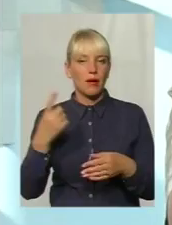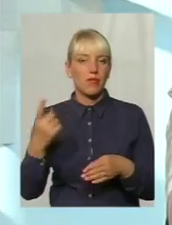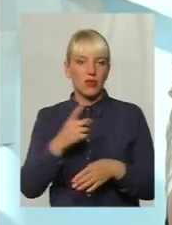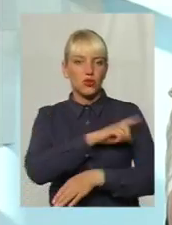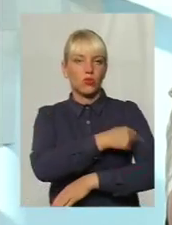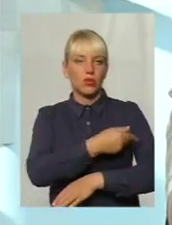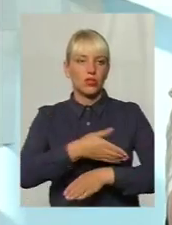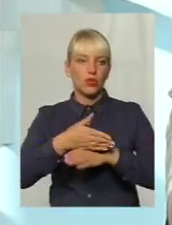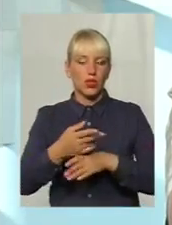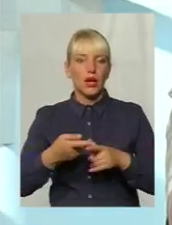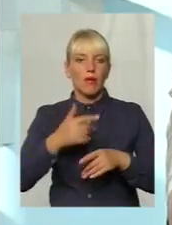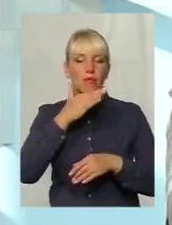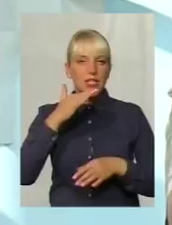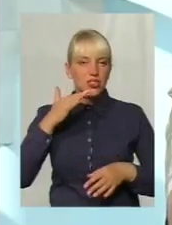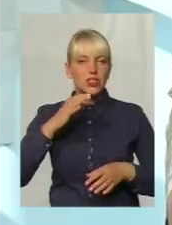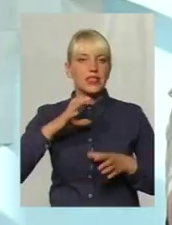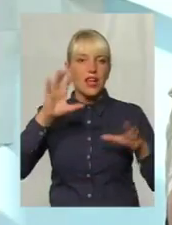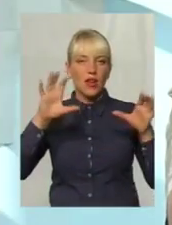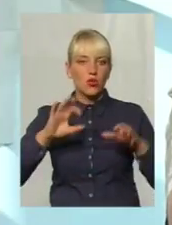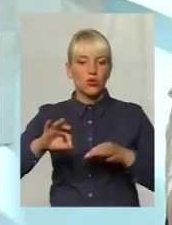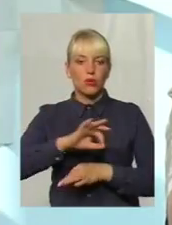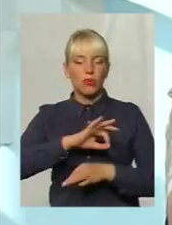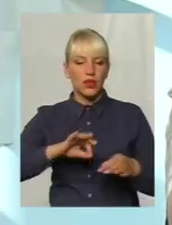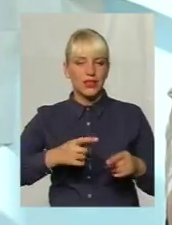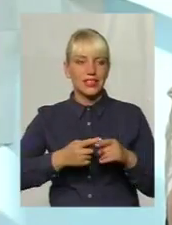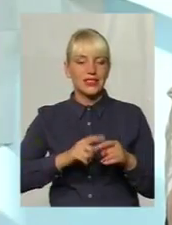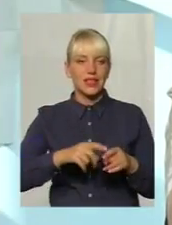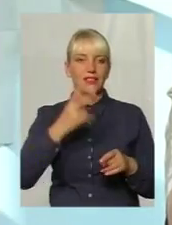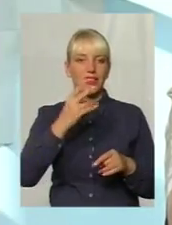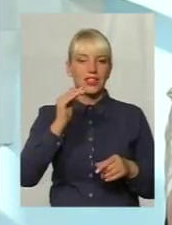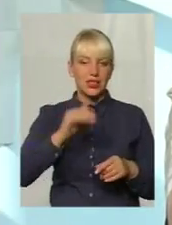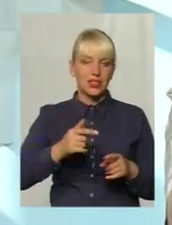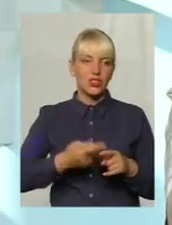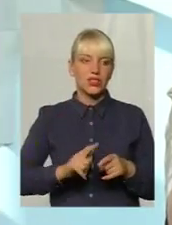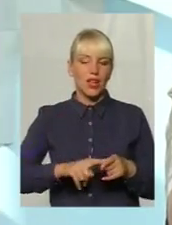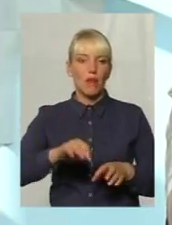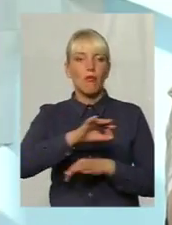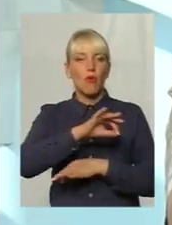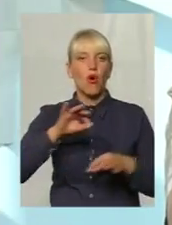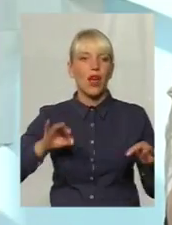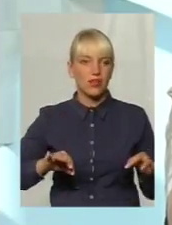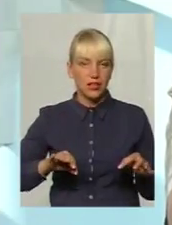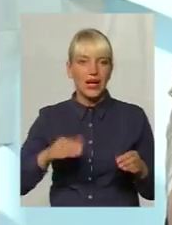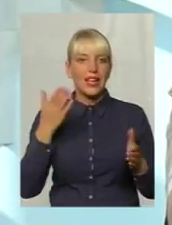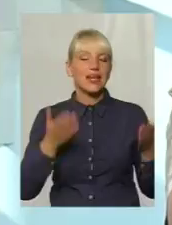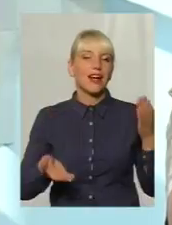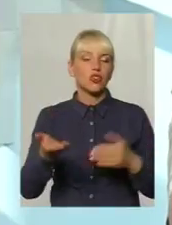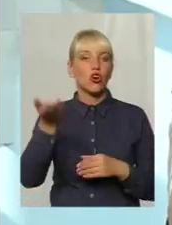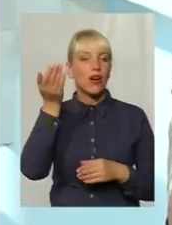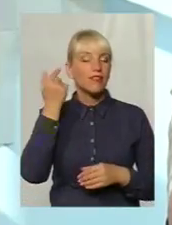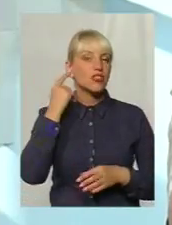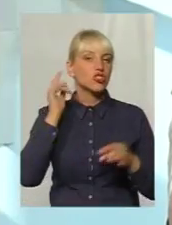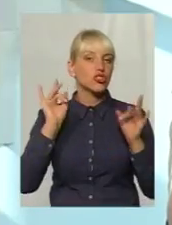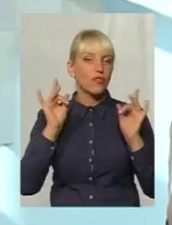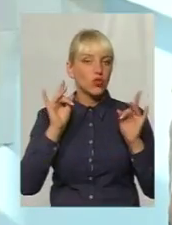більшість законопроектів, які... Тобто цифра 2 тисячі – це проект? 2 тисячі – це проект. І якщо раніше звучало